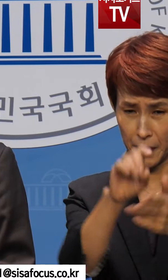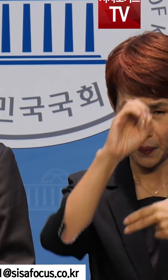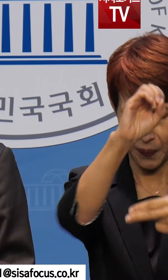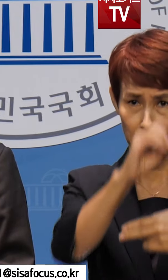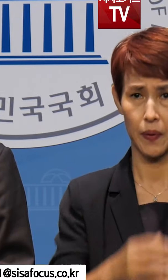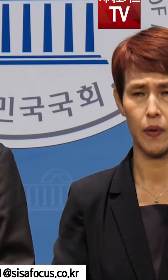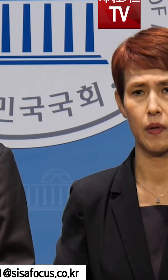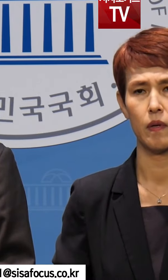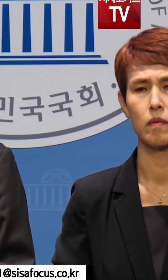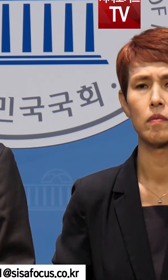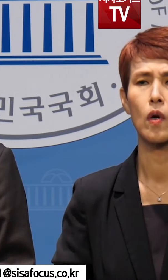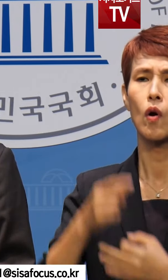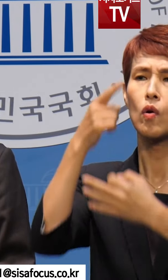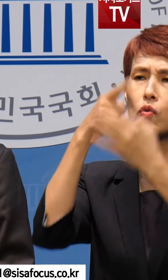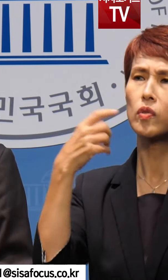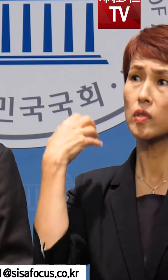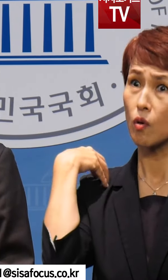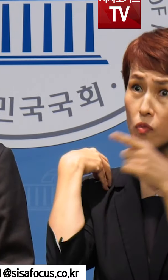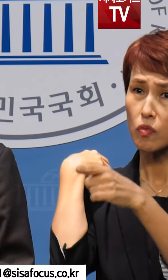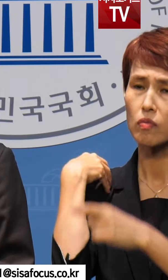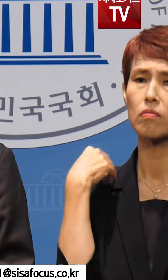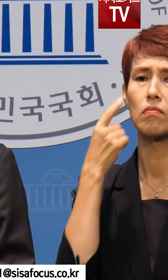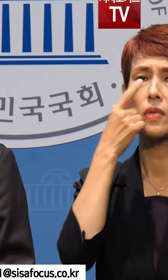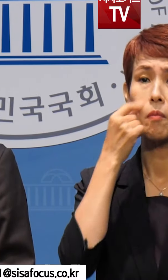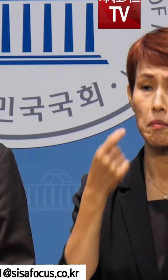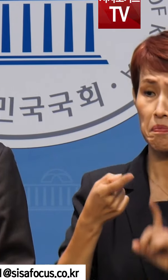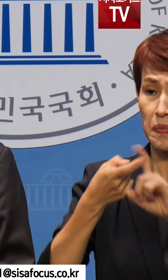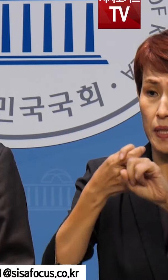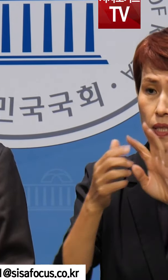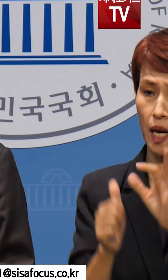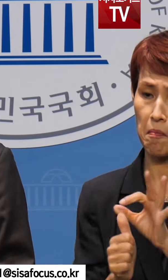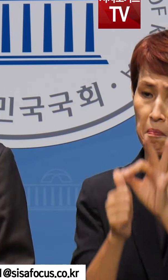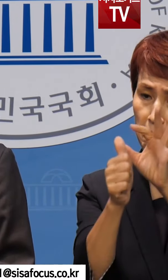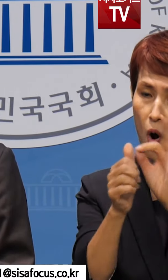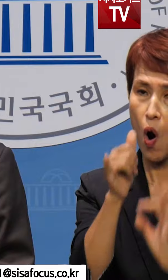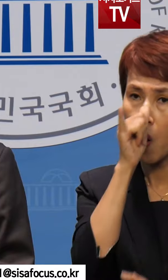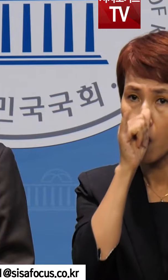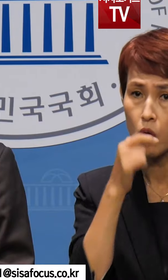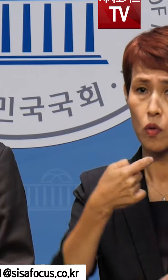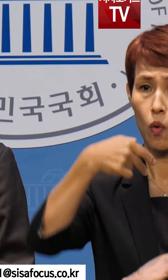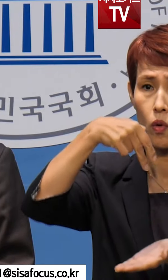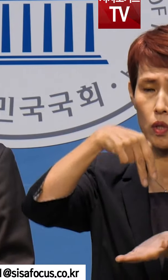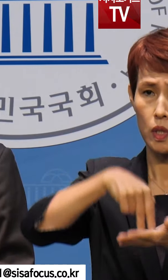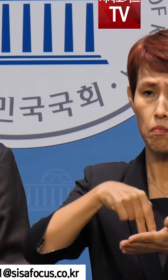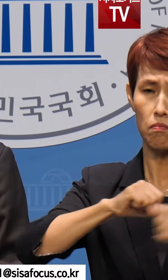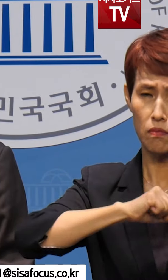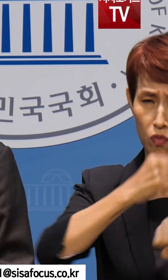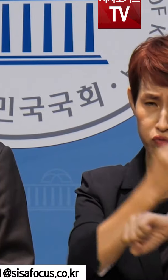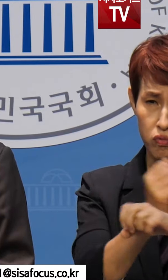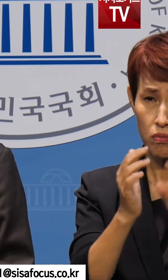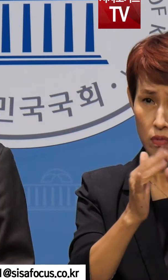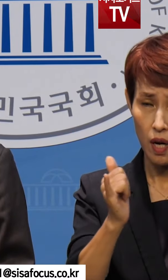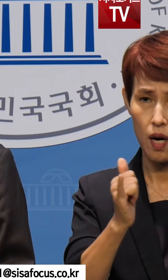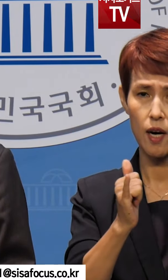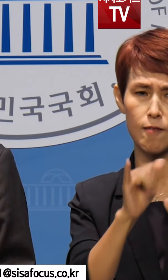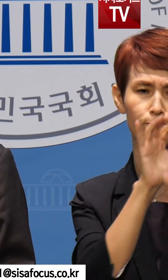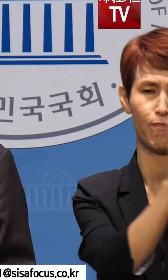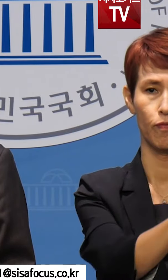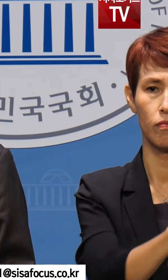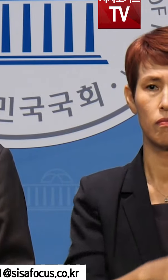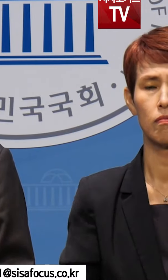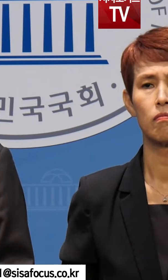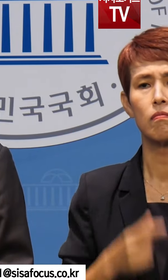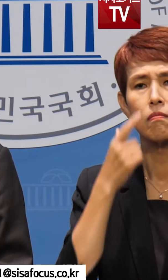윤석열 정부는 친일 일사를 기용하며 독립유공자를 탄압하고 일본 과거서를